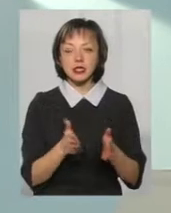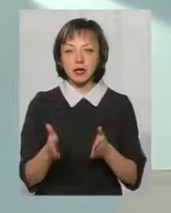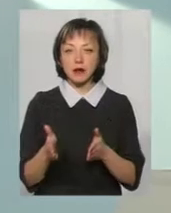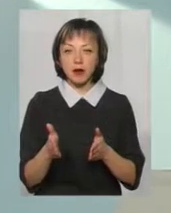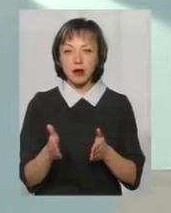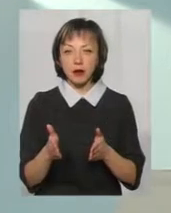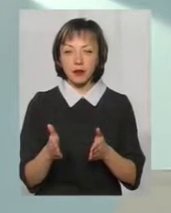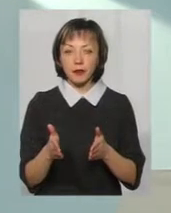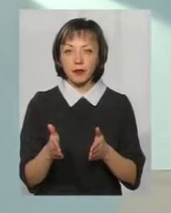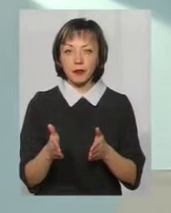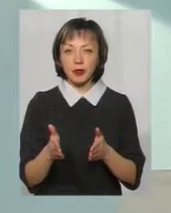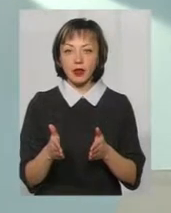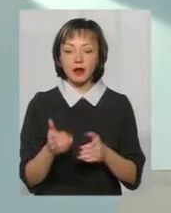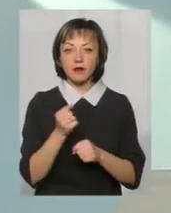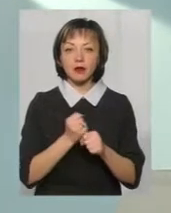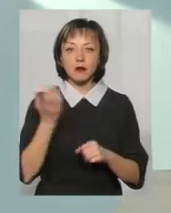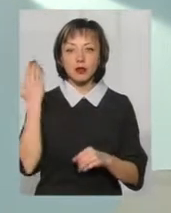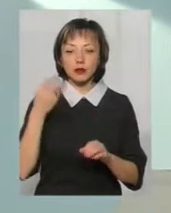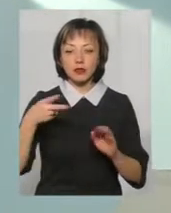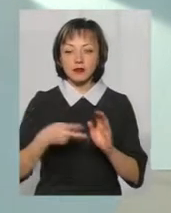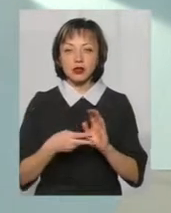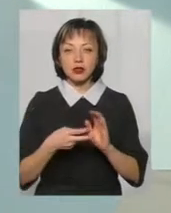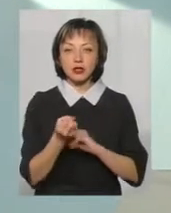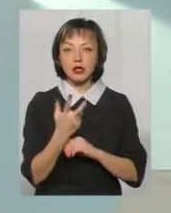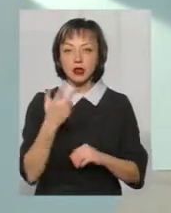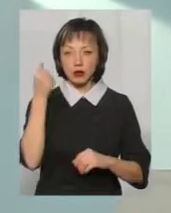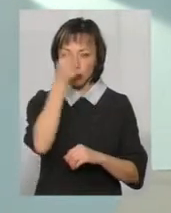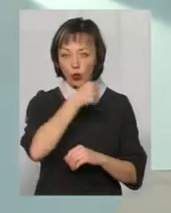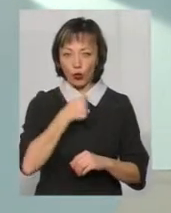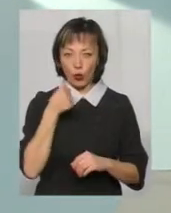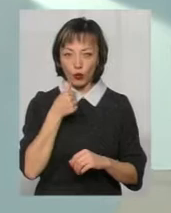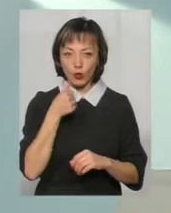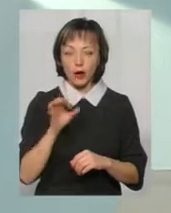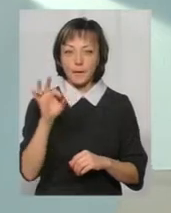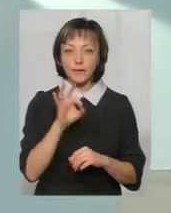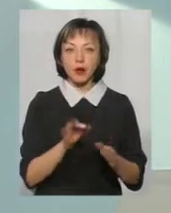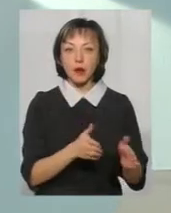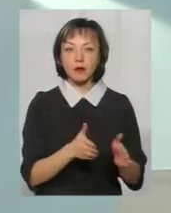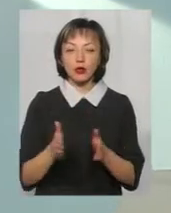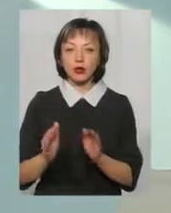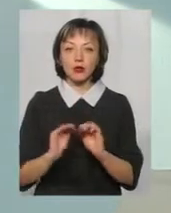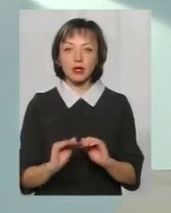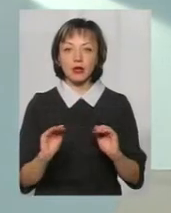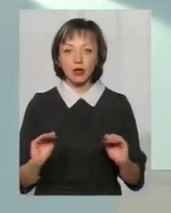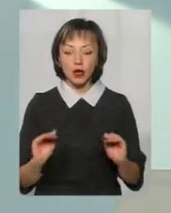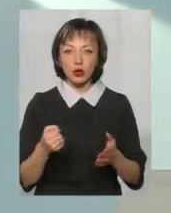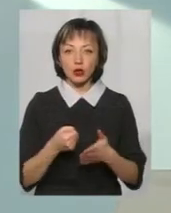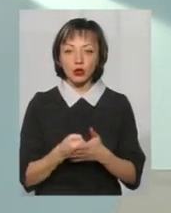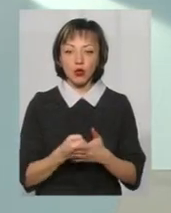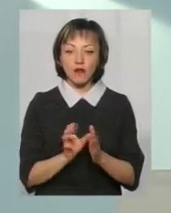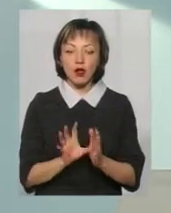відпрацьована ще з 2013 року про підготовку дітей до